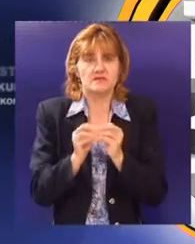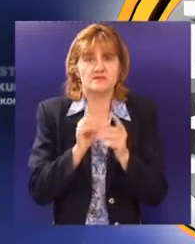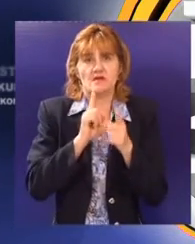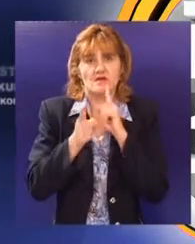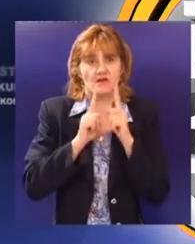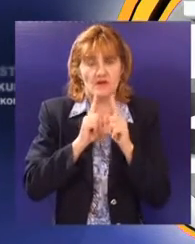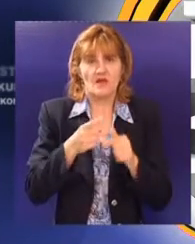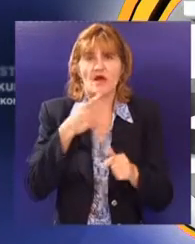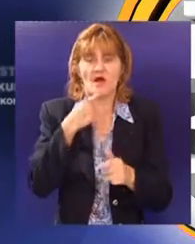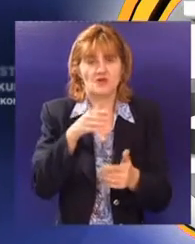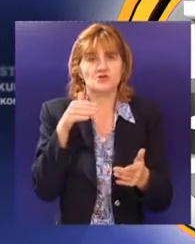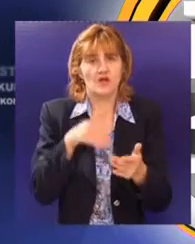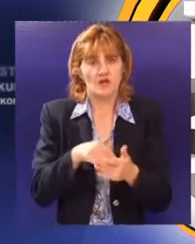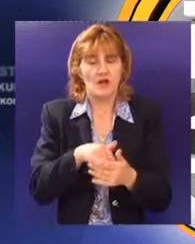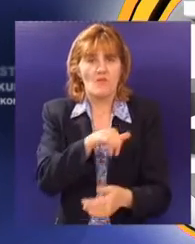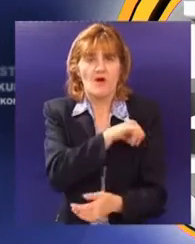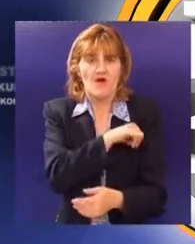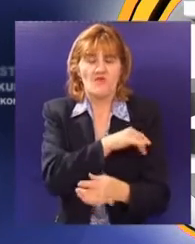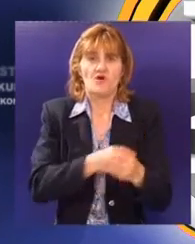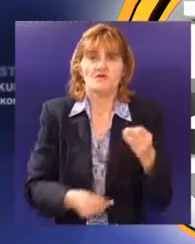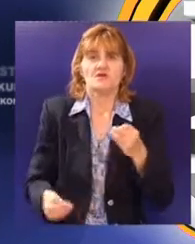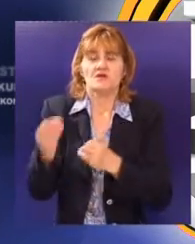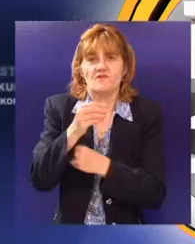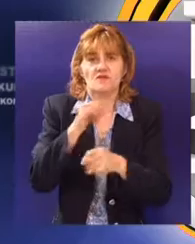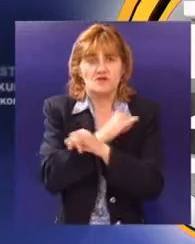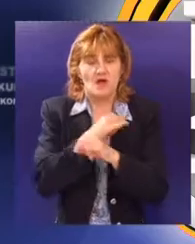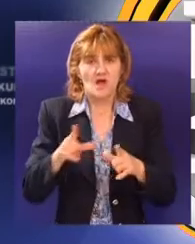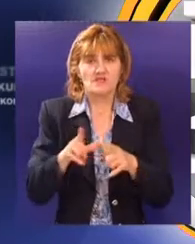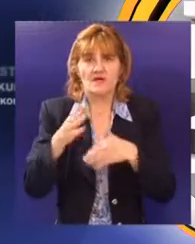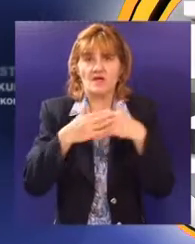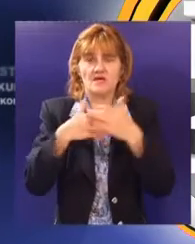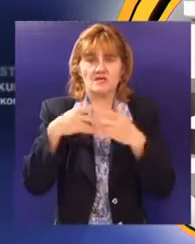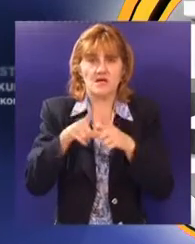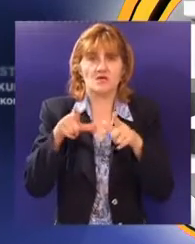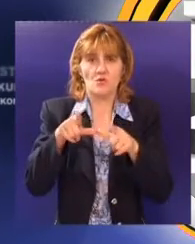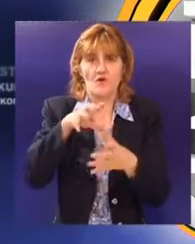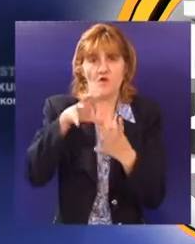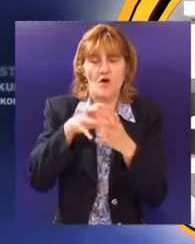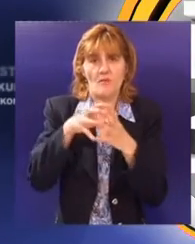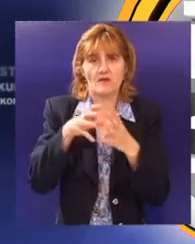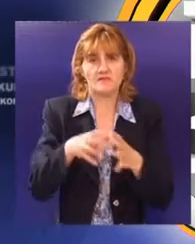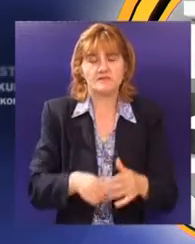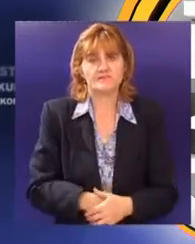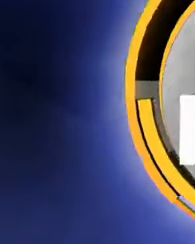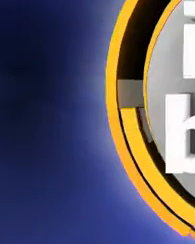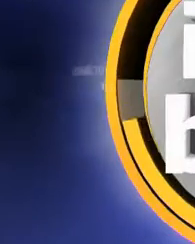Vojvodina otvorena za sva ulaganja domaćih i stranih investitora u izgradnju novih kapaciteta u ovoj oblasti.